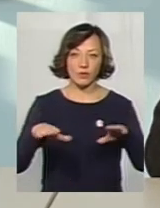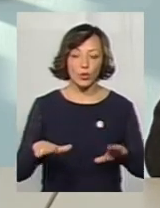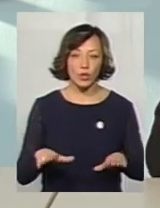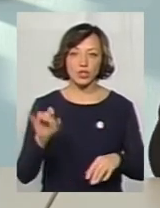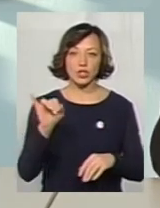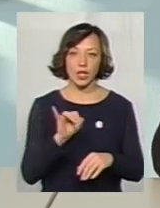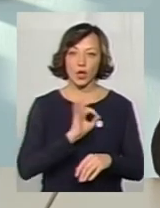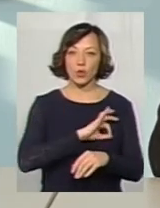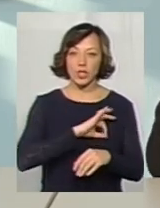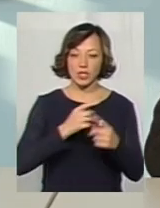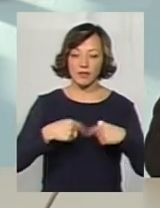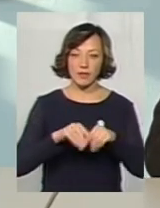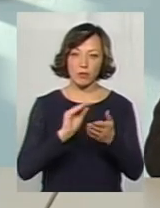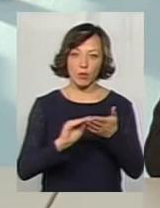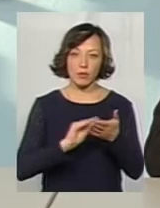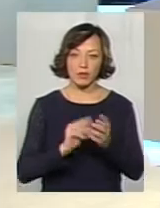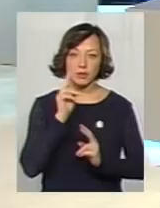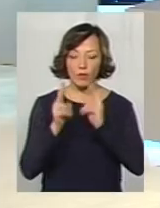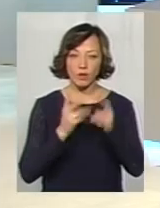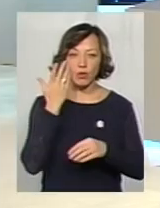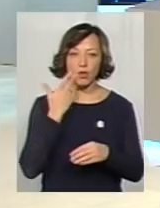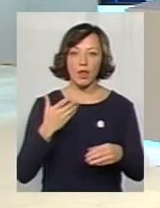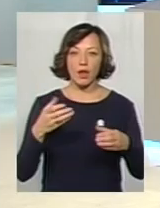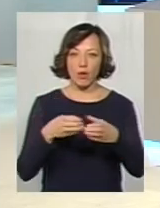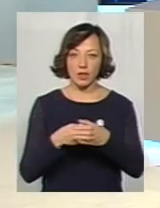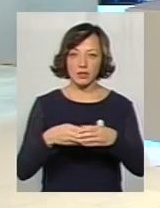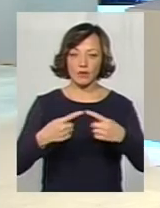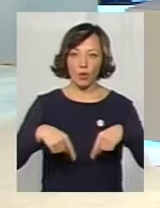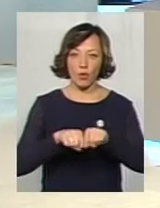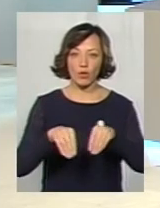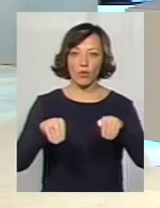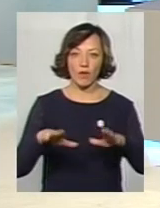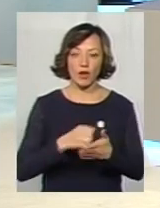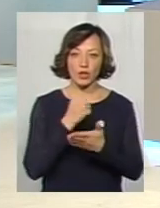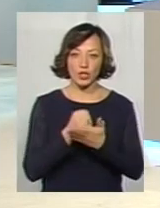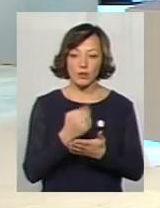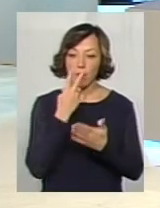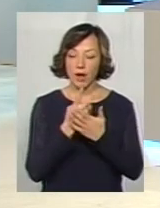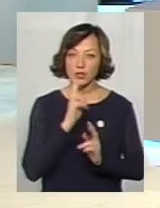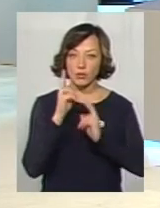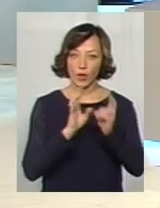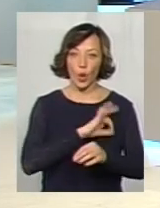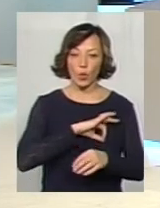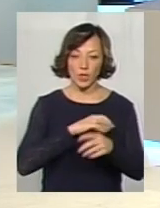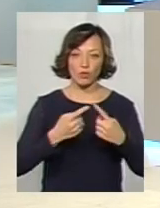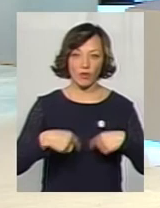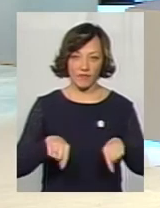і юридичний відділ прописує там зауваження. Коли колективний орган ухвалює рішення, він бачить зауваження юридичного